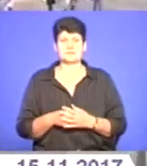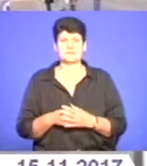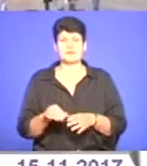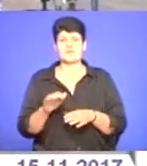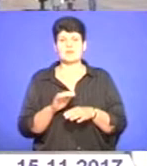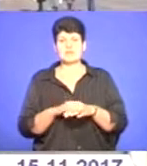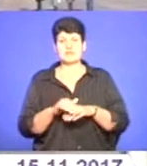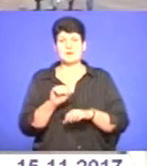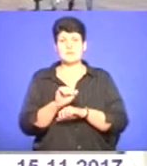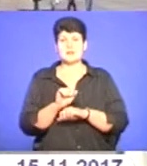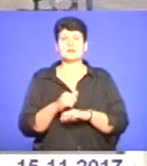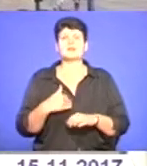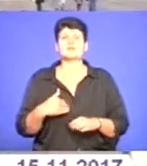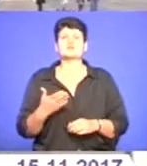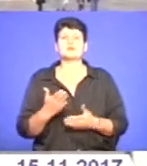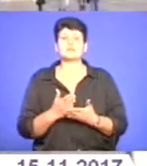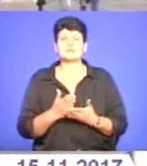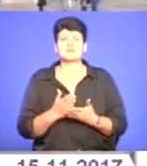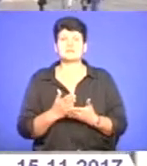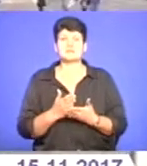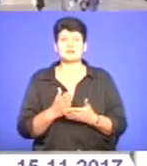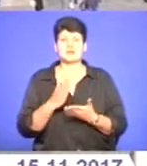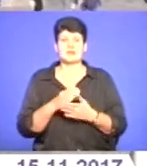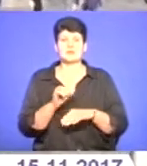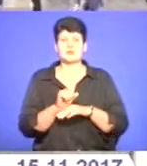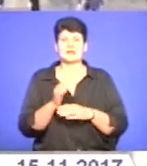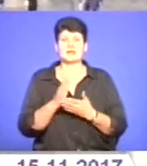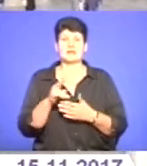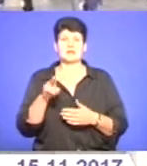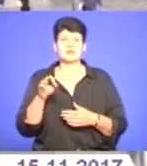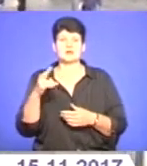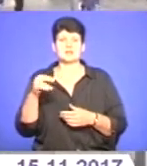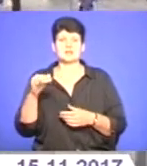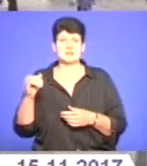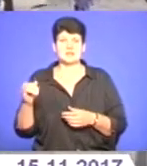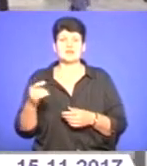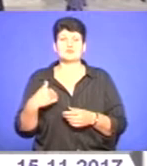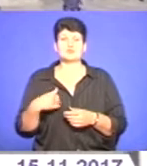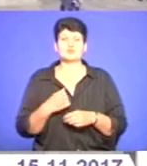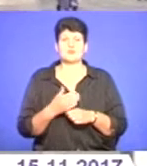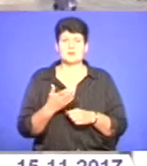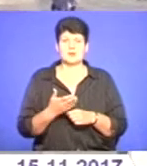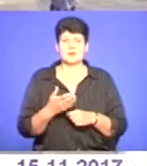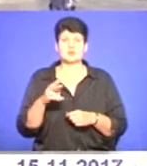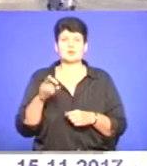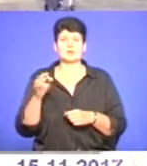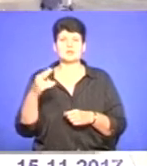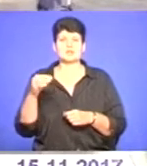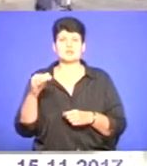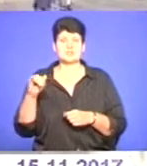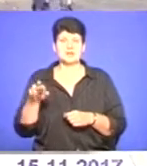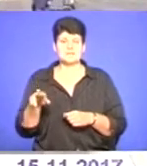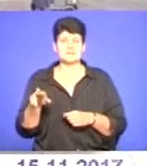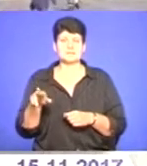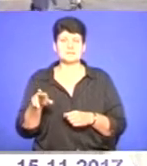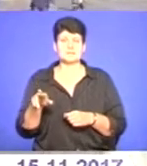Фактично, балкони для чого є? Балкони є лоджії, так? З балкона роблять лоджії. Але якщо лоджія фактично